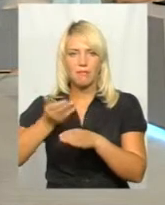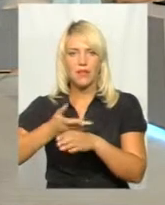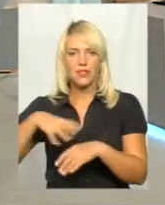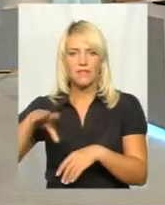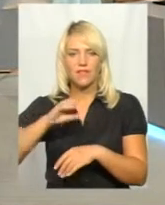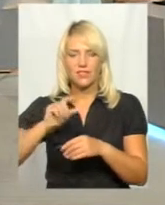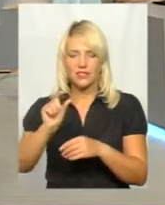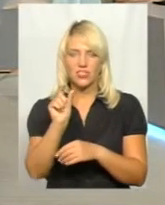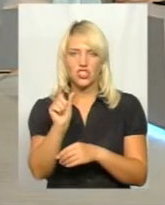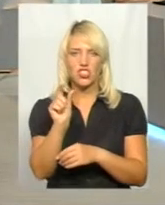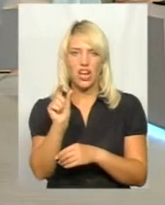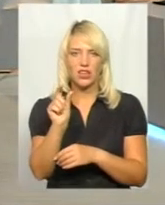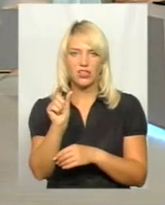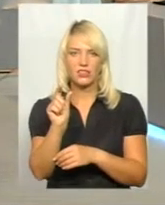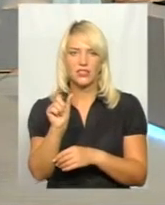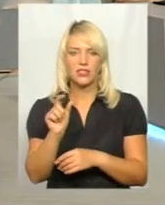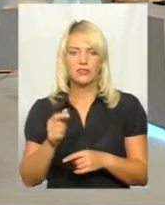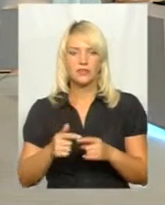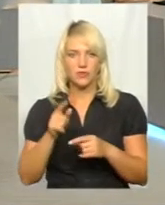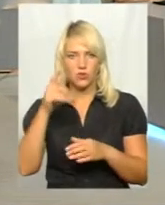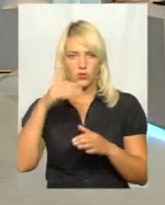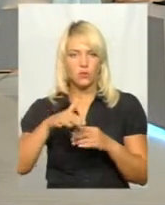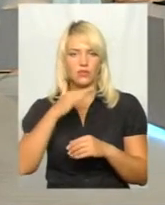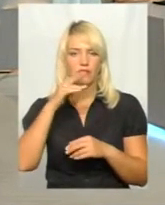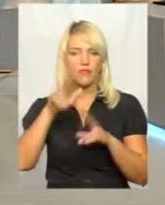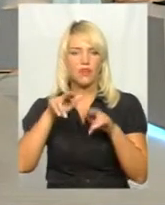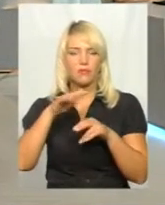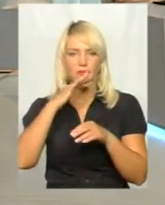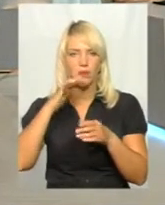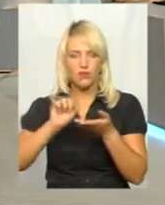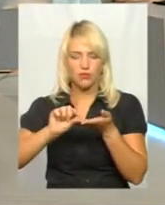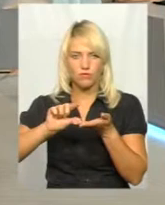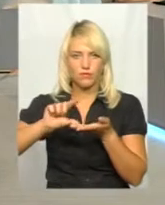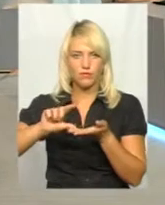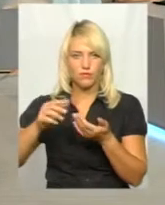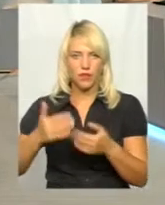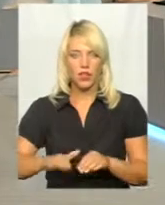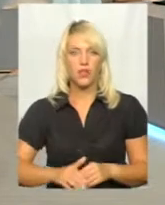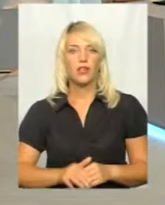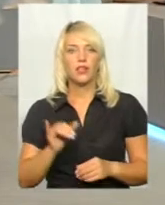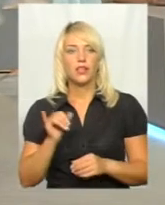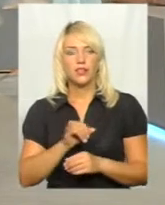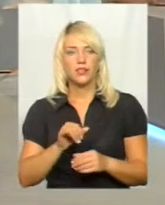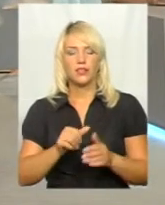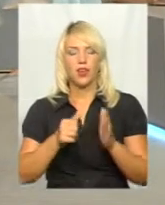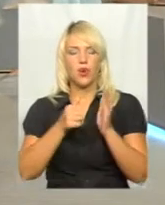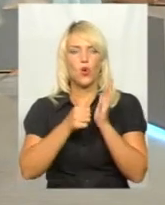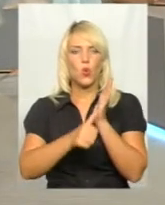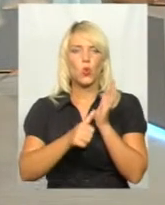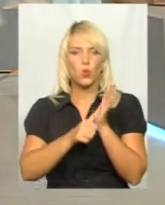А там шар за ці роки, самі розумієте, досить потужний фарби. Ось ґрунтування,